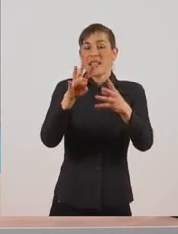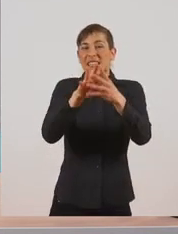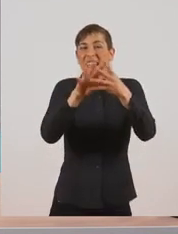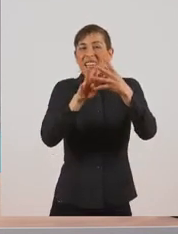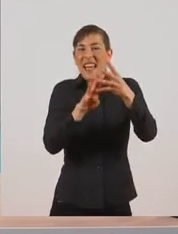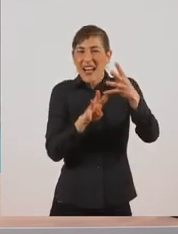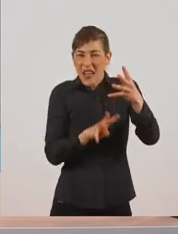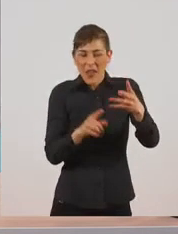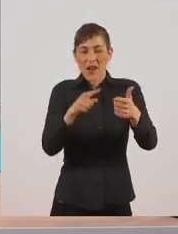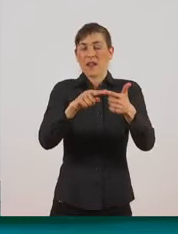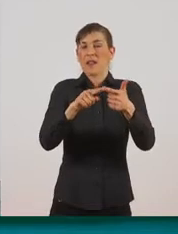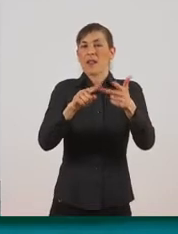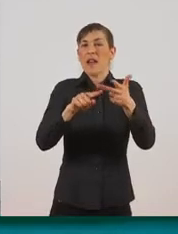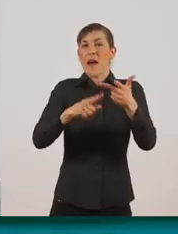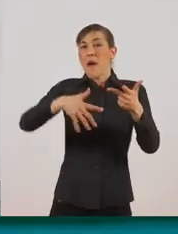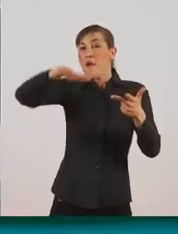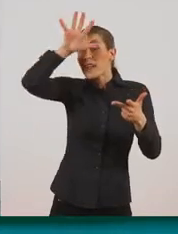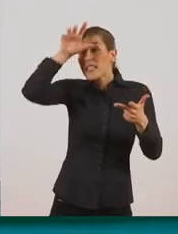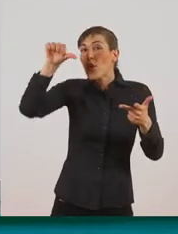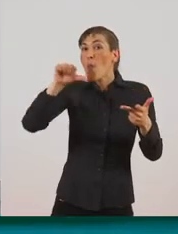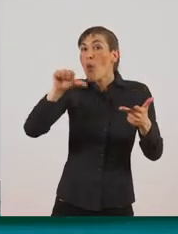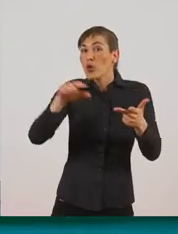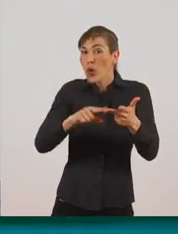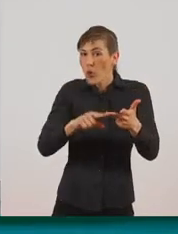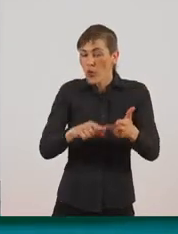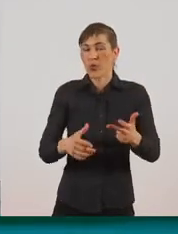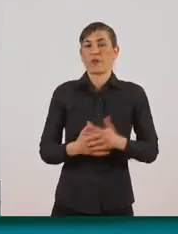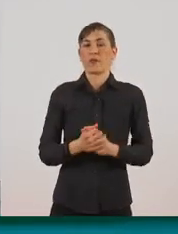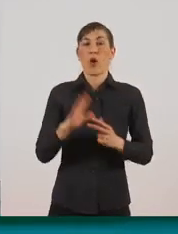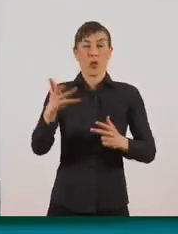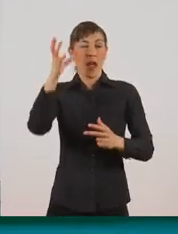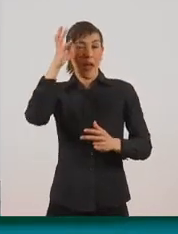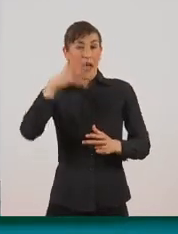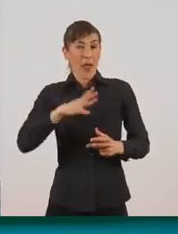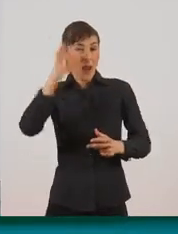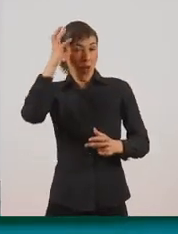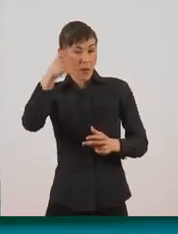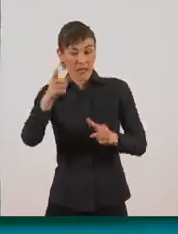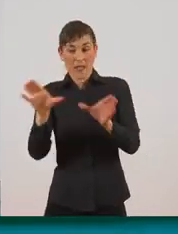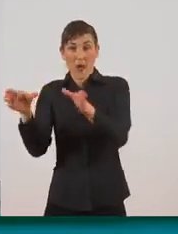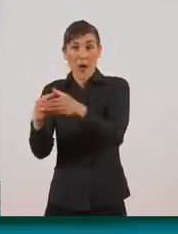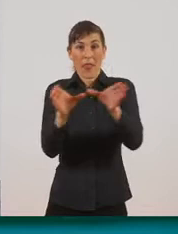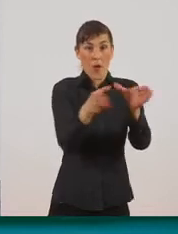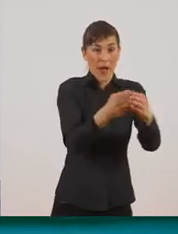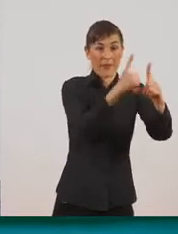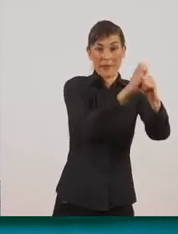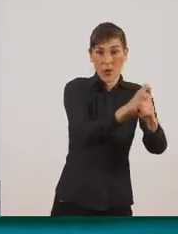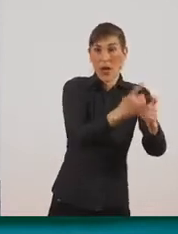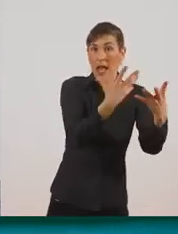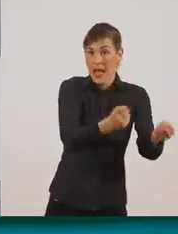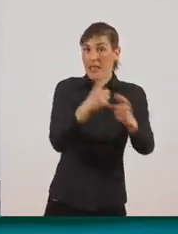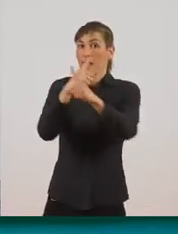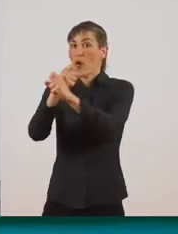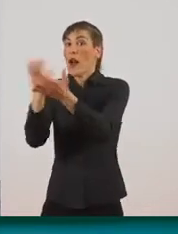Άρα θέλω να θυμόμαστε τι είναι τα σπονδυλωτά, τι είναι τα σπονδυλα, να θυμόμαστε μερικά